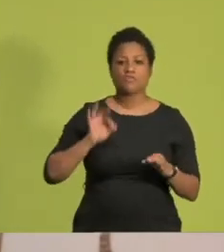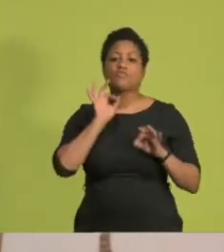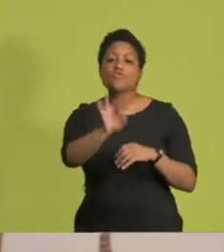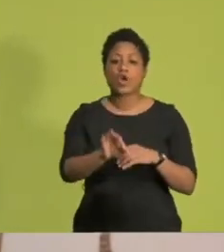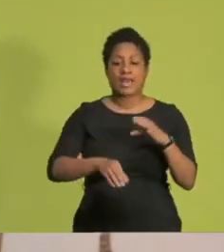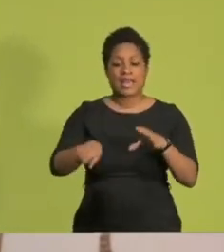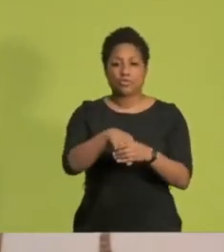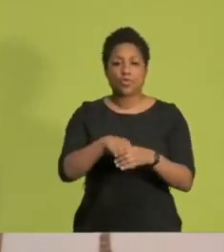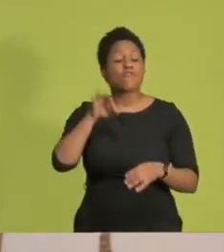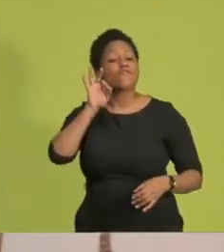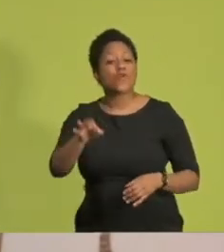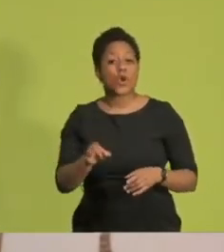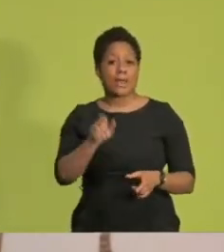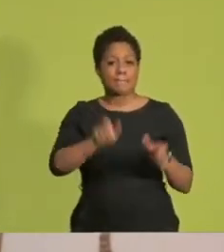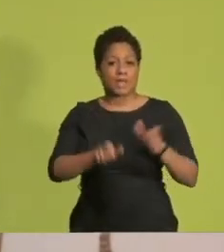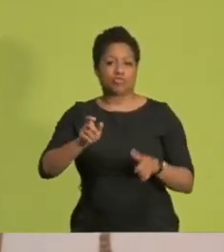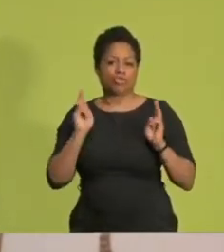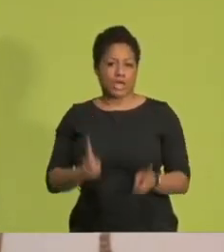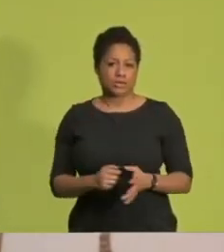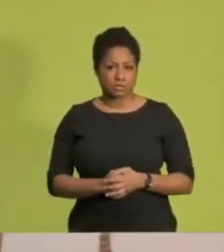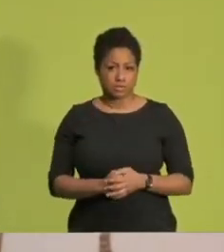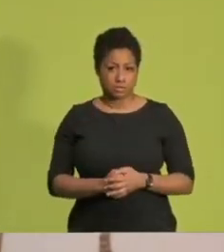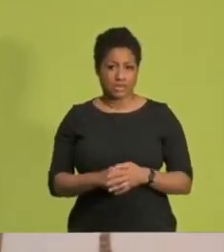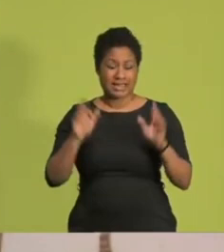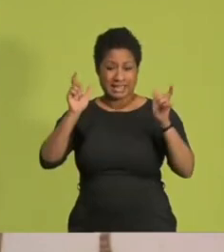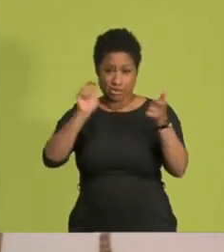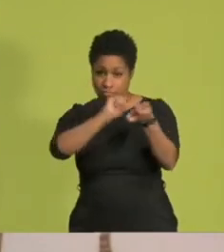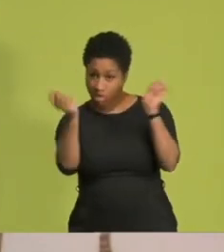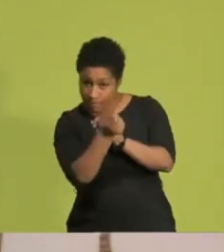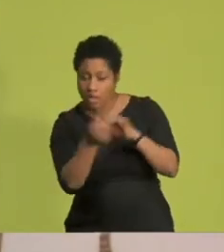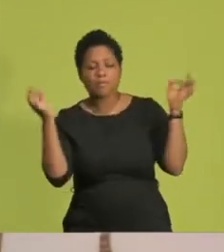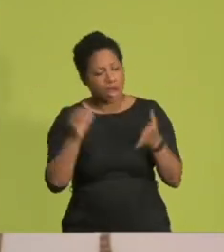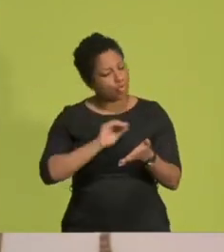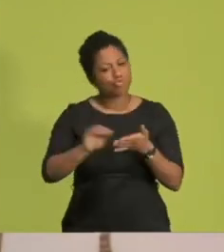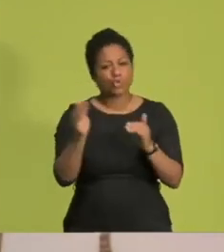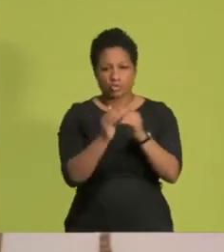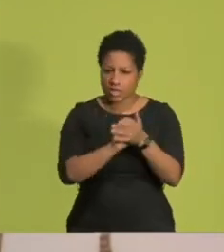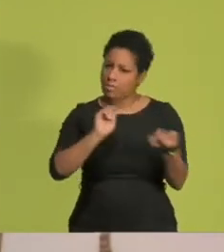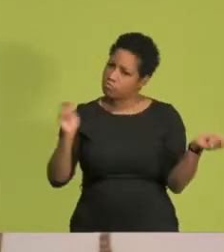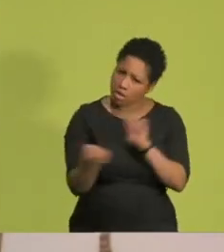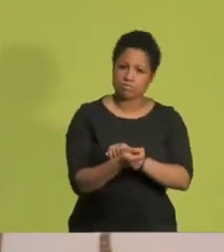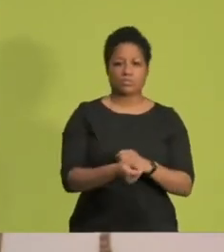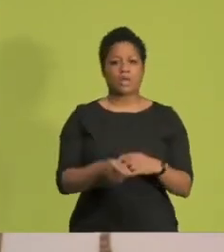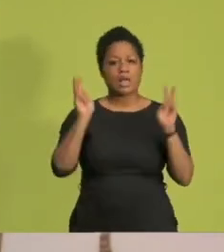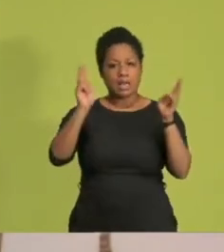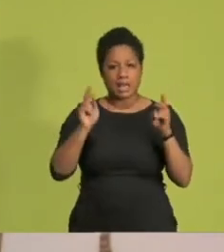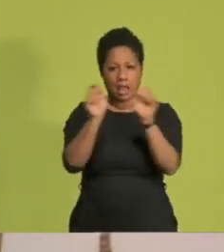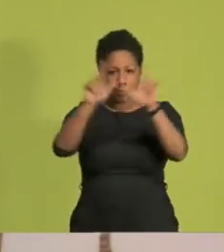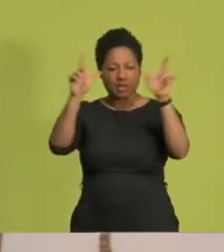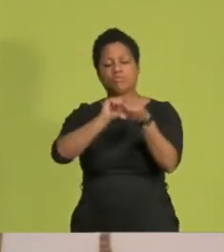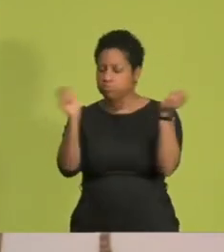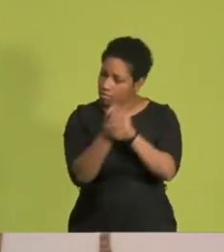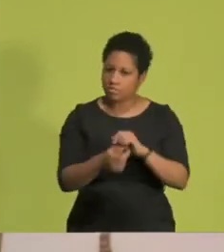Eine veränderte Gesellschaft braucht ein verändertes Schulsystem, braucht ein verändertes LehrerInnenbild. Wenn wir die Arbeit